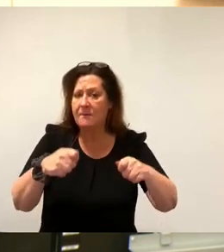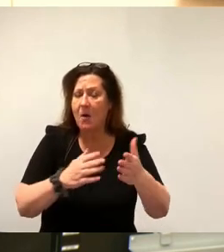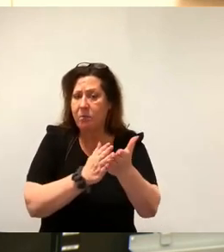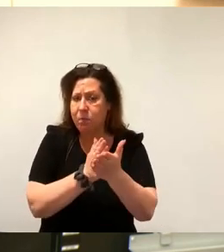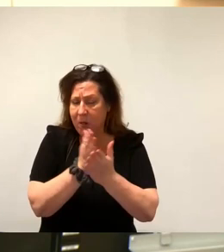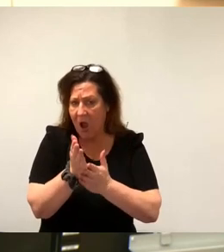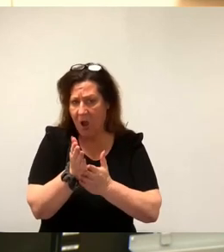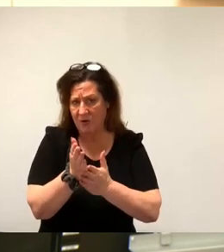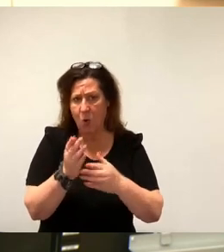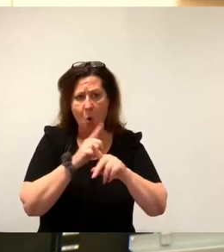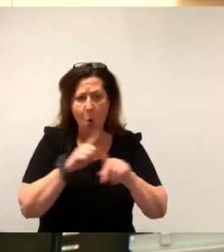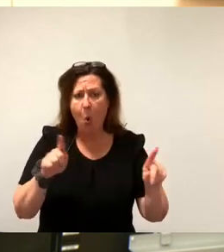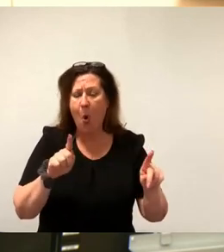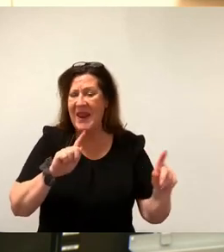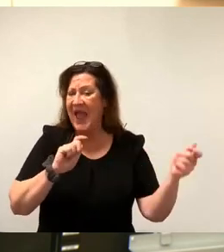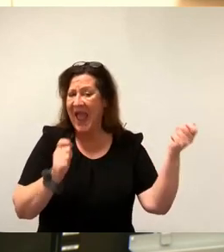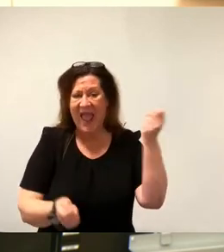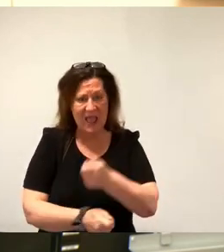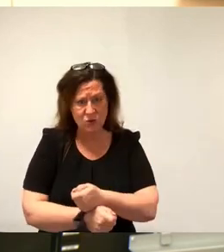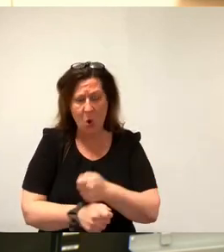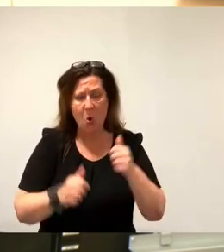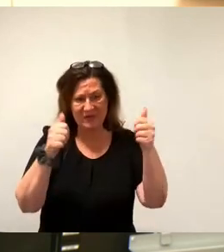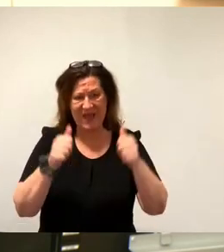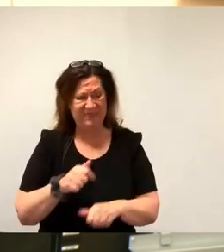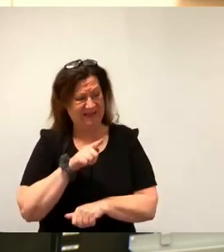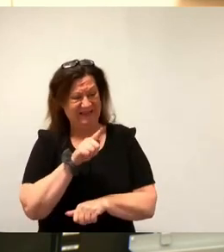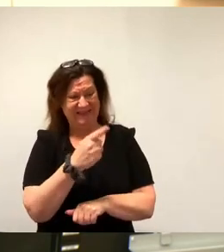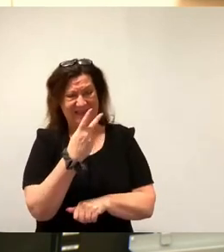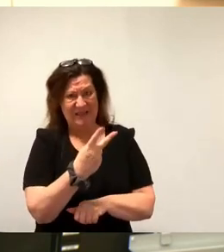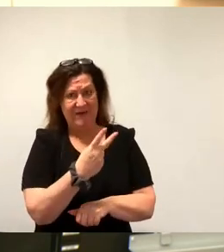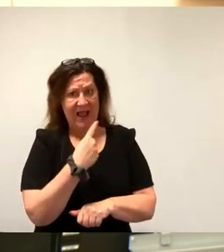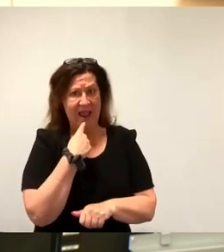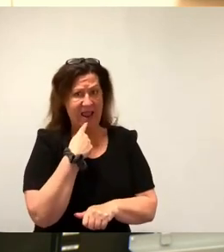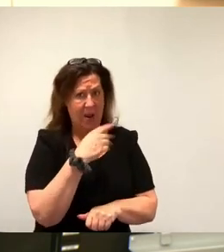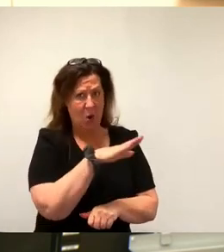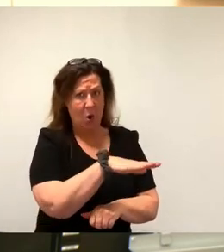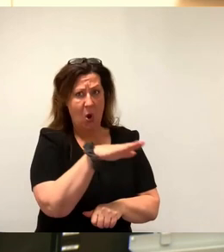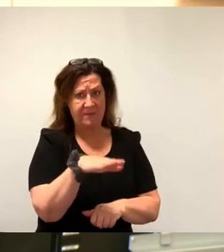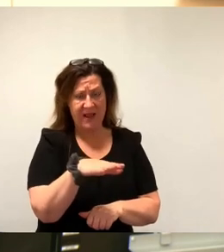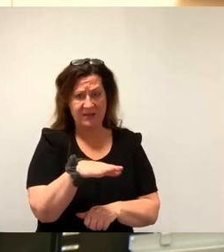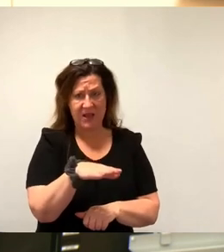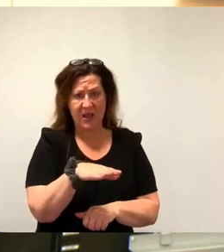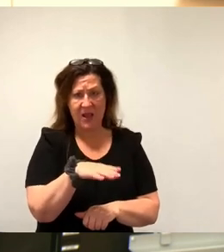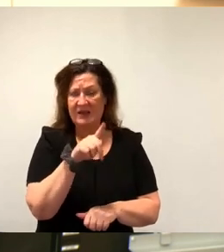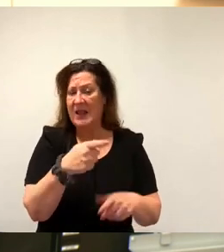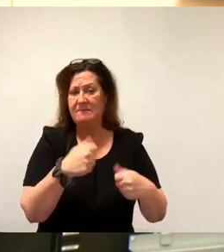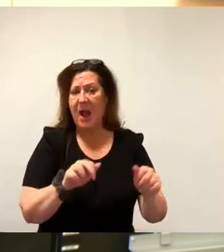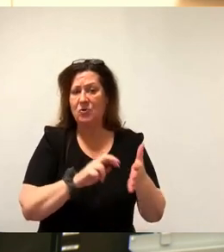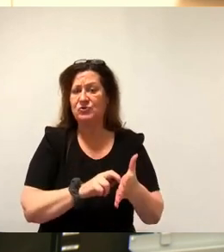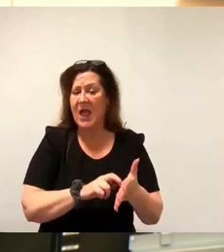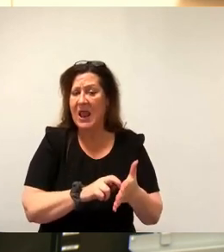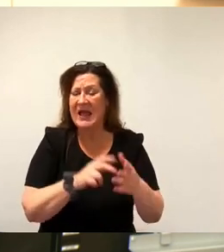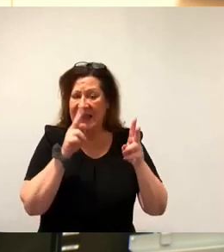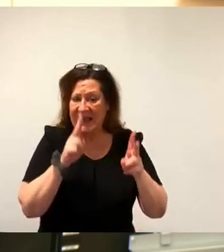Änderungsantrag würden diese zwei Objekte, über die wir heute hier reden, wo es darum geht, die Baustellen tatsächlich zu eröffnen, noch in der